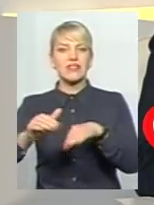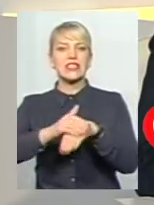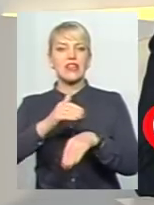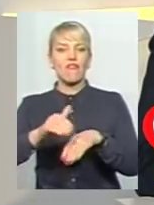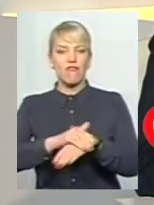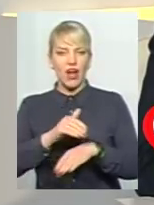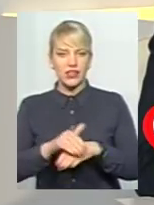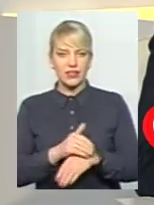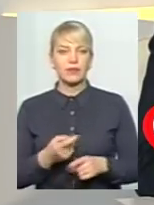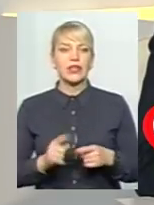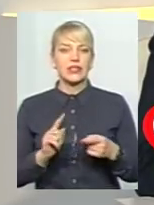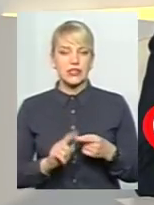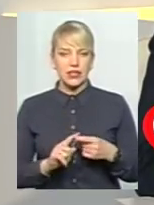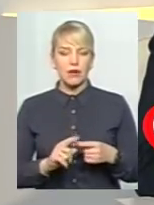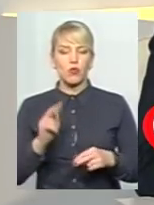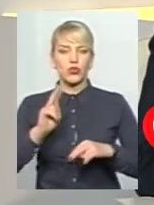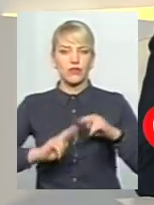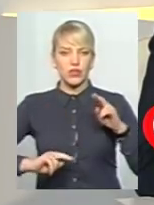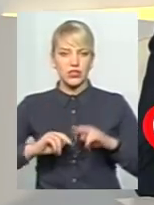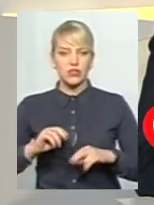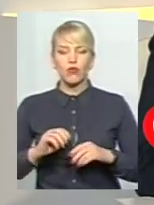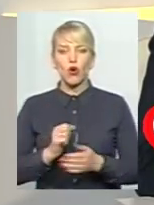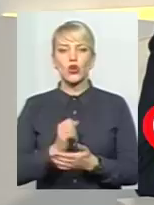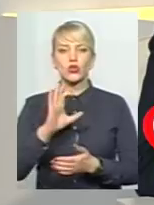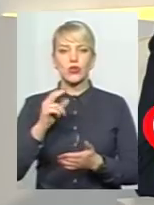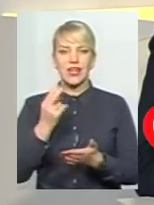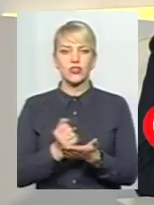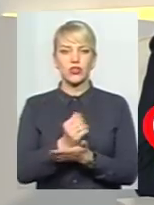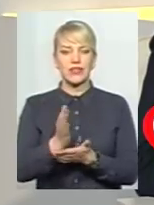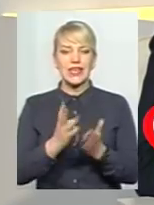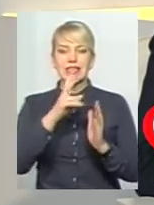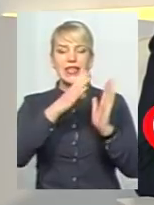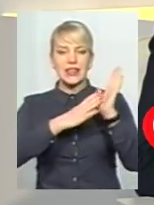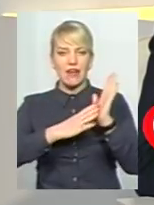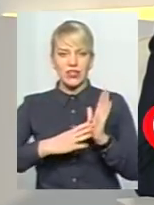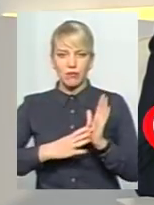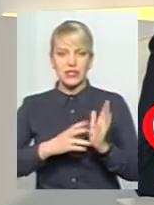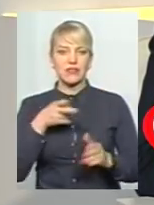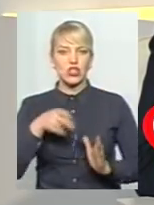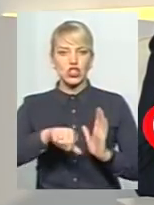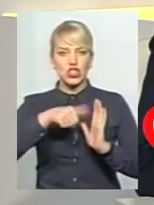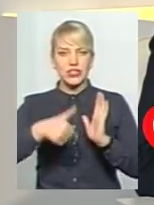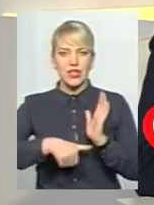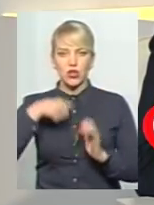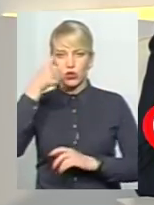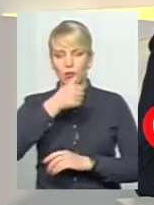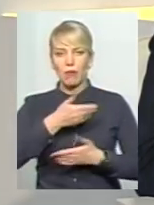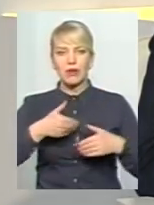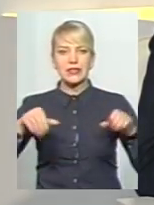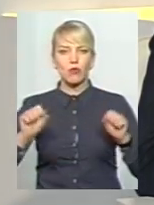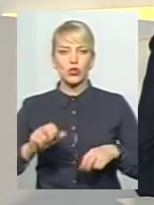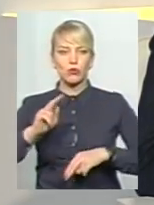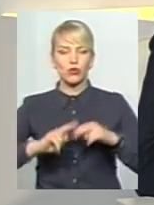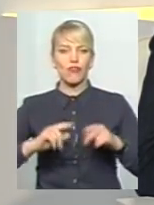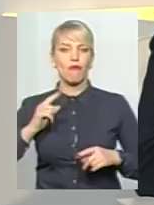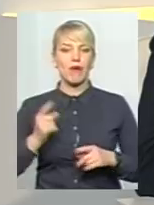Насамперед, це будівництво соціальної інфраструктури. Фактично за 9 місяців, у 2016 році, ми змогли б збудувати перший в